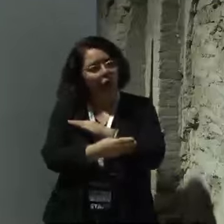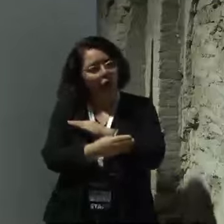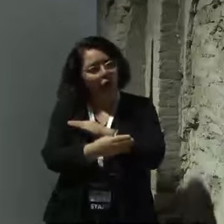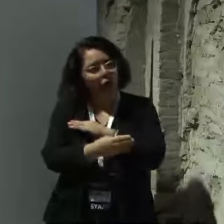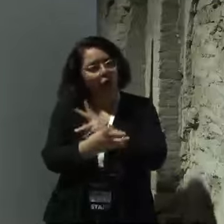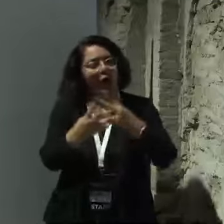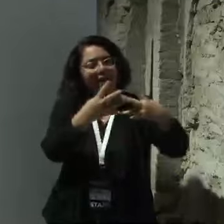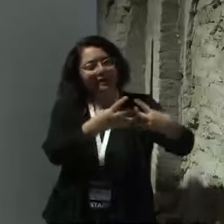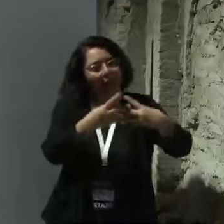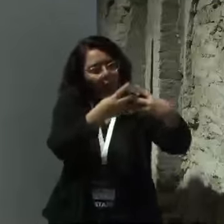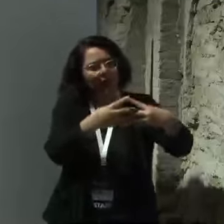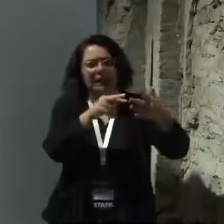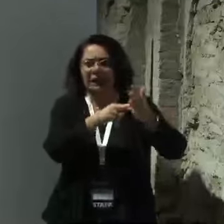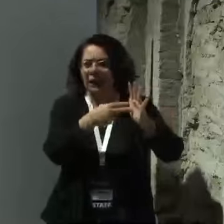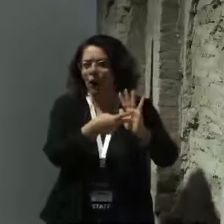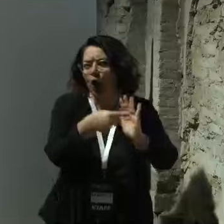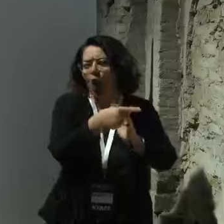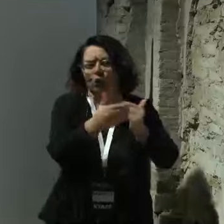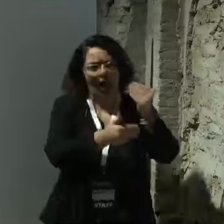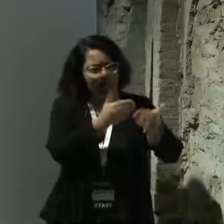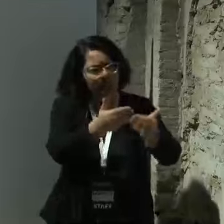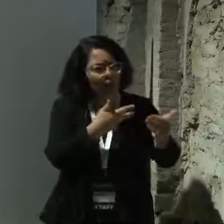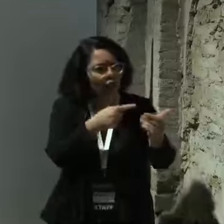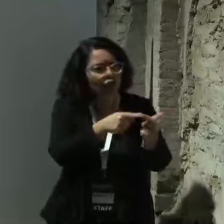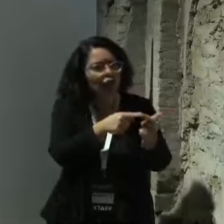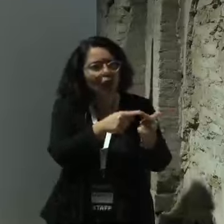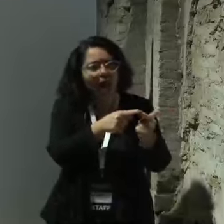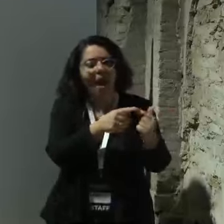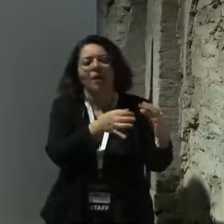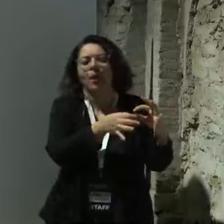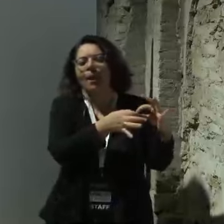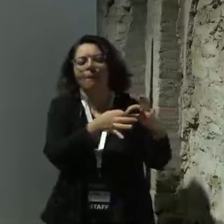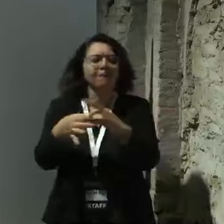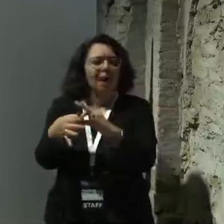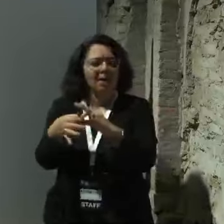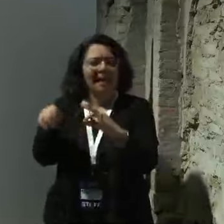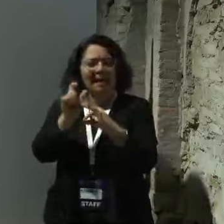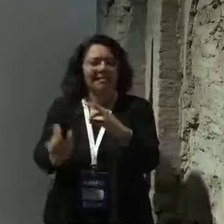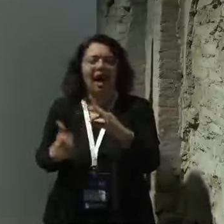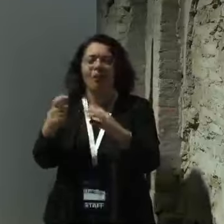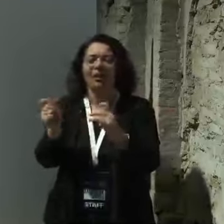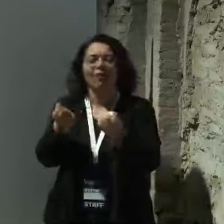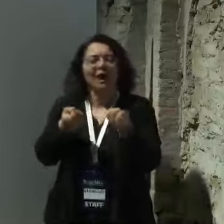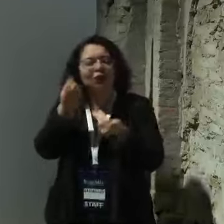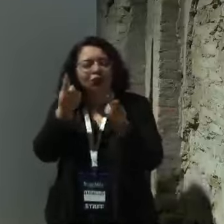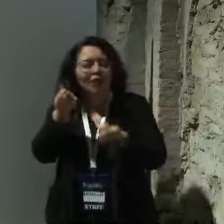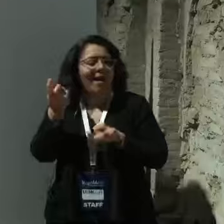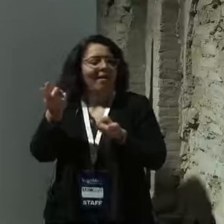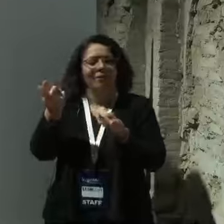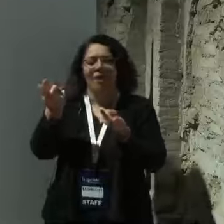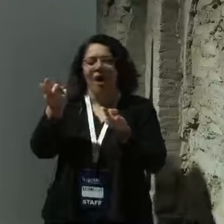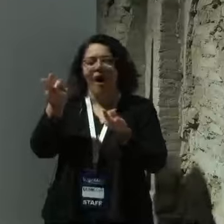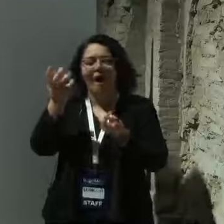gli Stati Uniti dove la tecnologia è sicuramente molto avanzata e l'Italia dove l'ingegno, la fantasia e ricordiamoci che